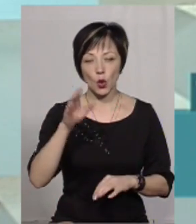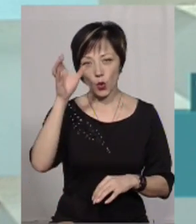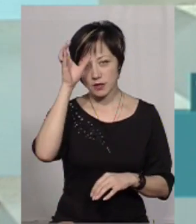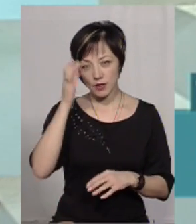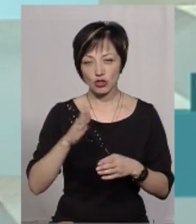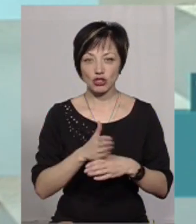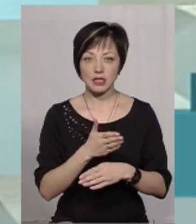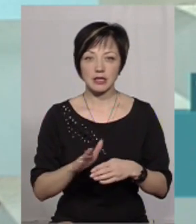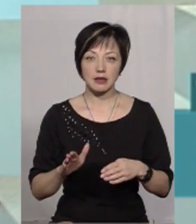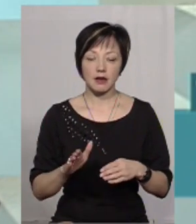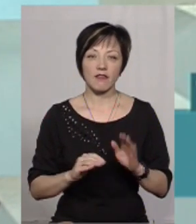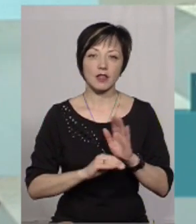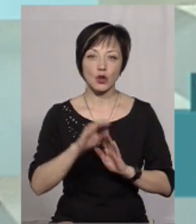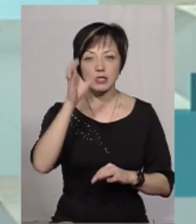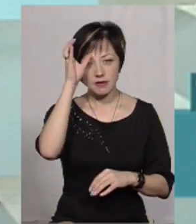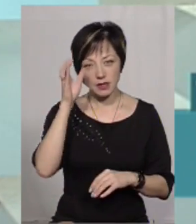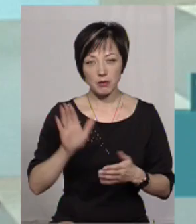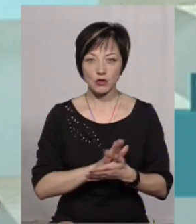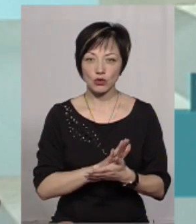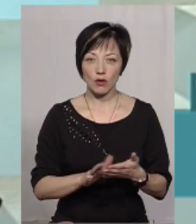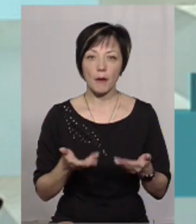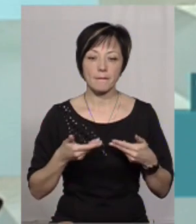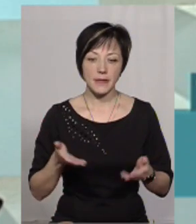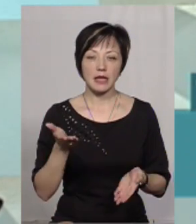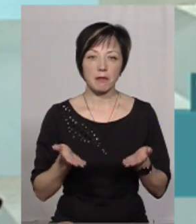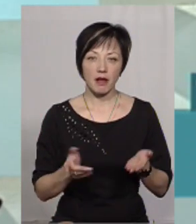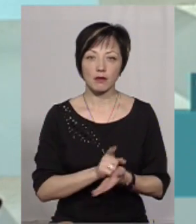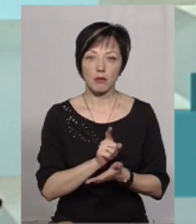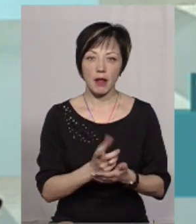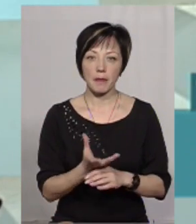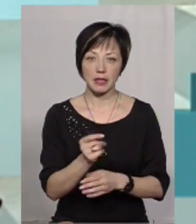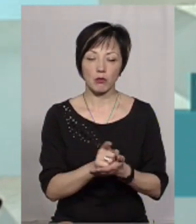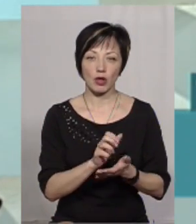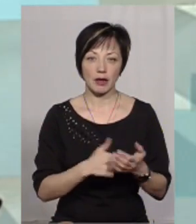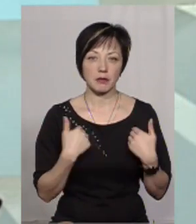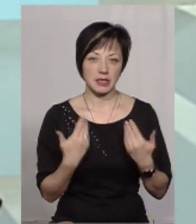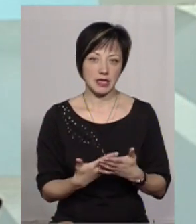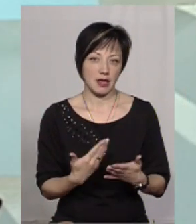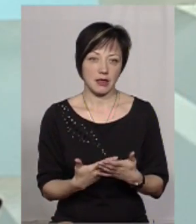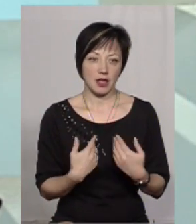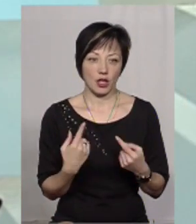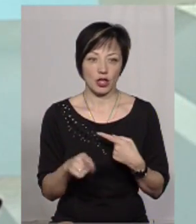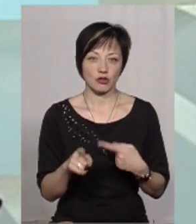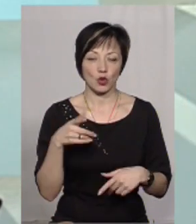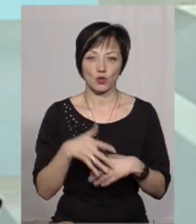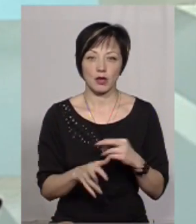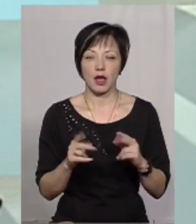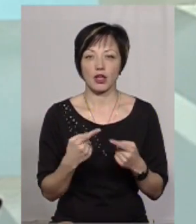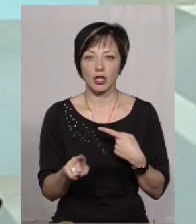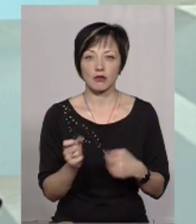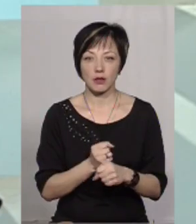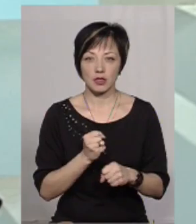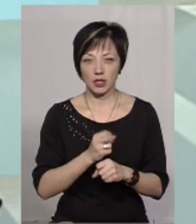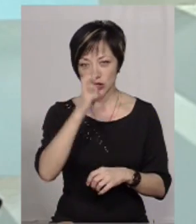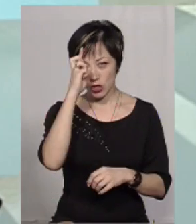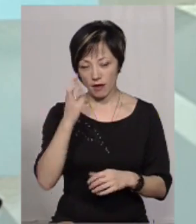освіту, частину вищої освіти безкоштовно, то ми, напевно, мали би платити податки. Так мені здається. Я просто інакше не розумію, як інакше має